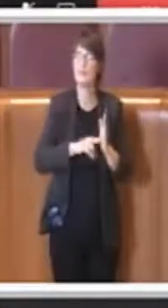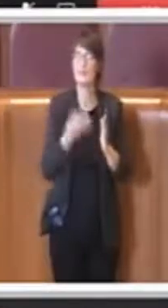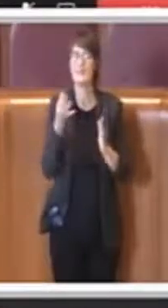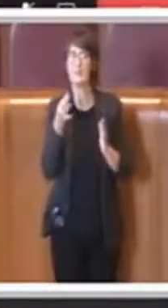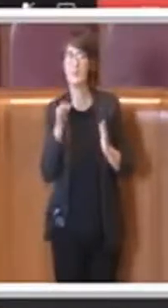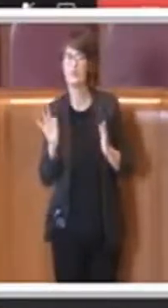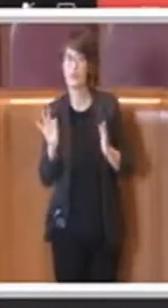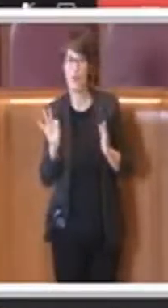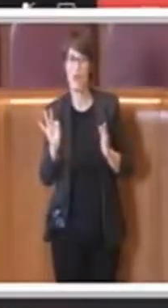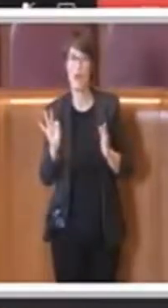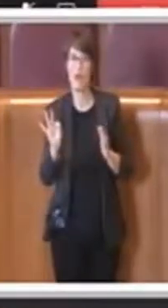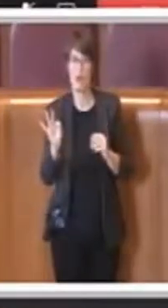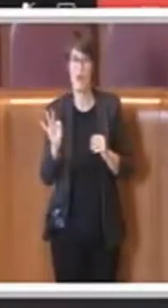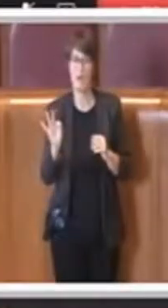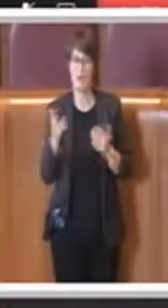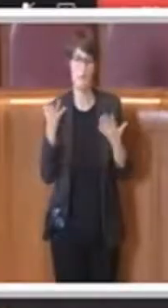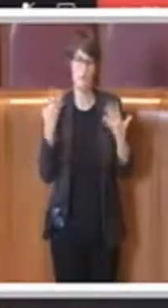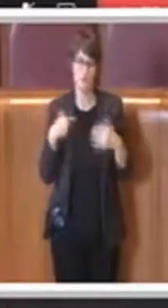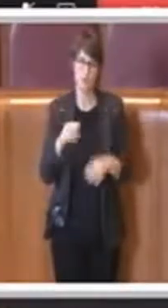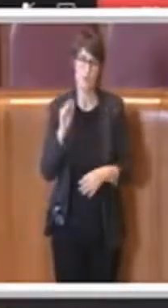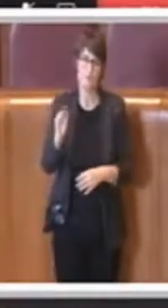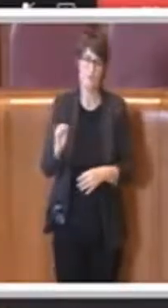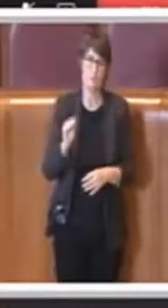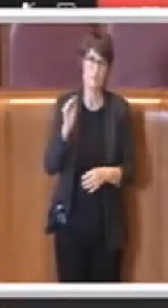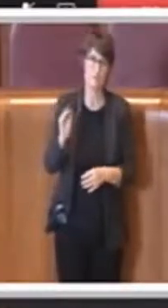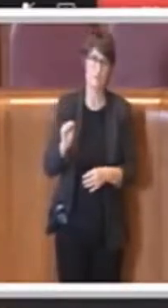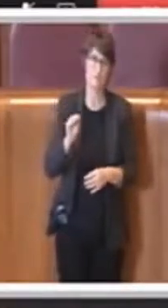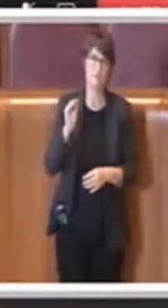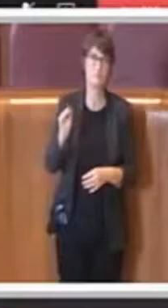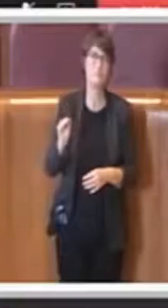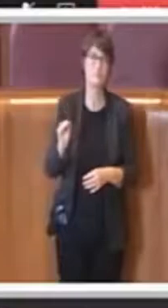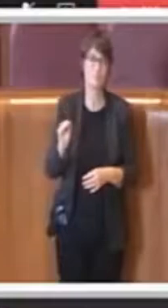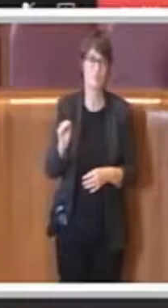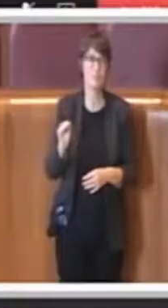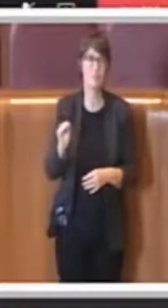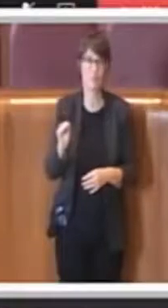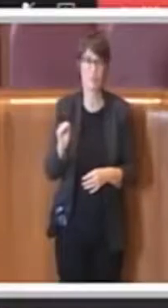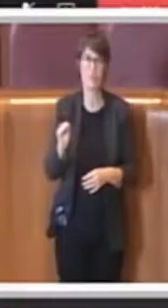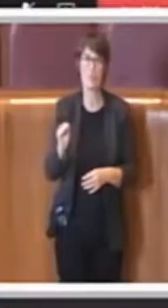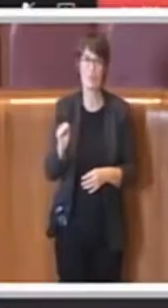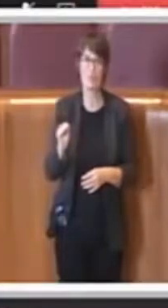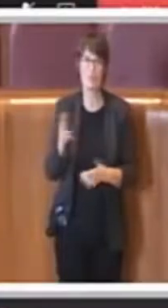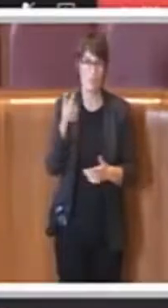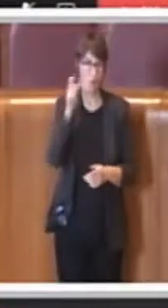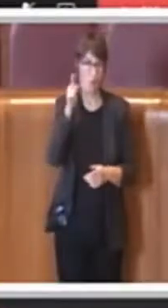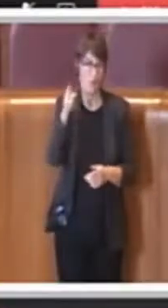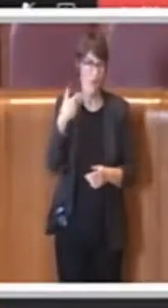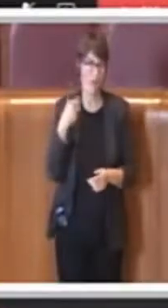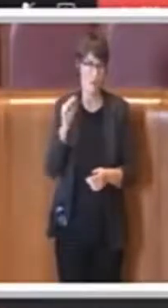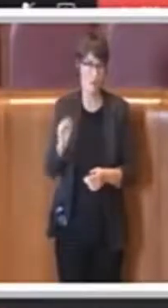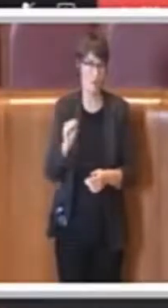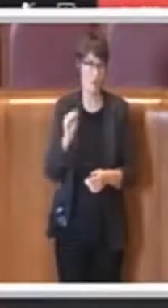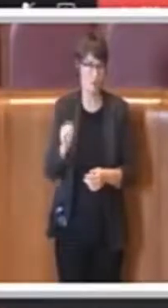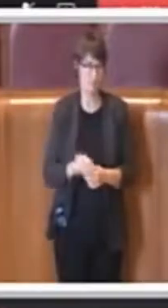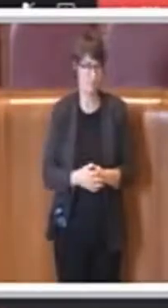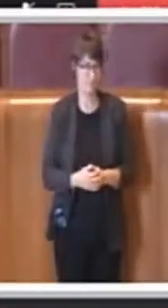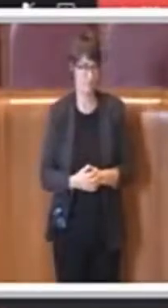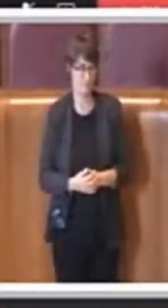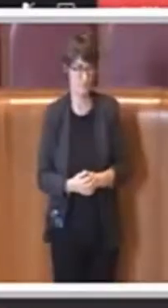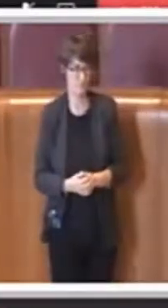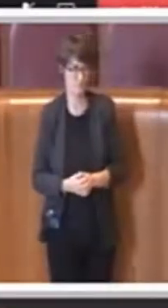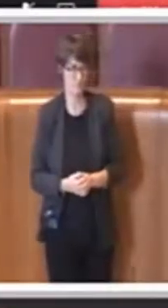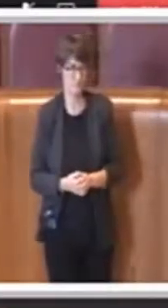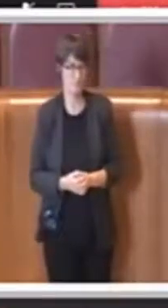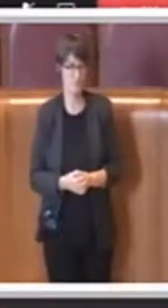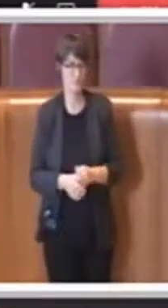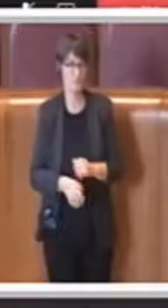come dire sollecitate al governo da questo punto di vista quindi con